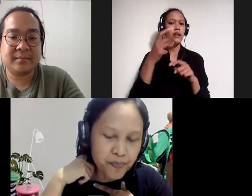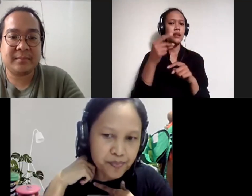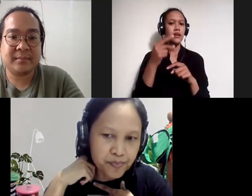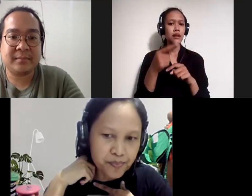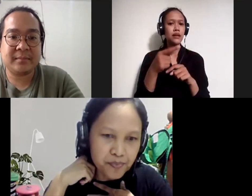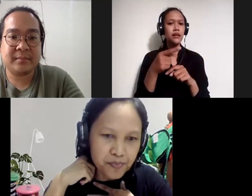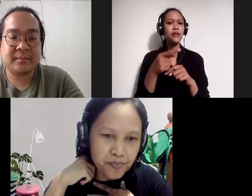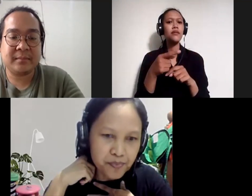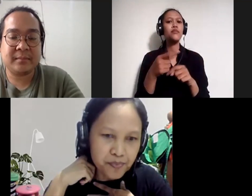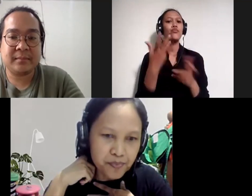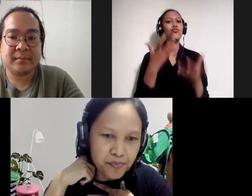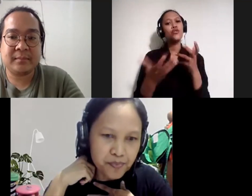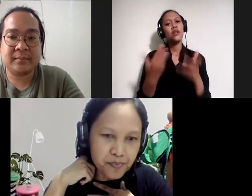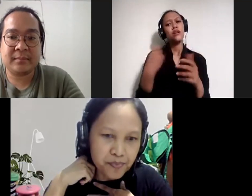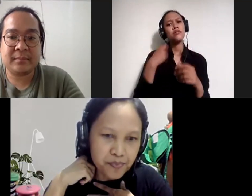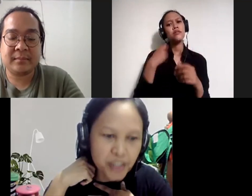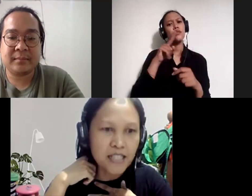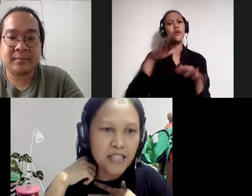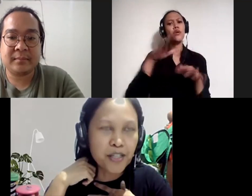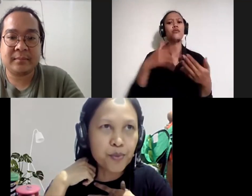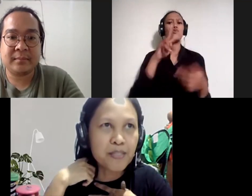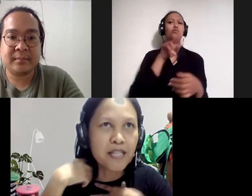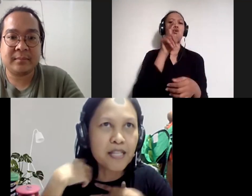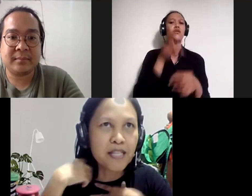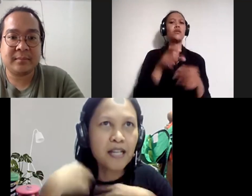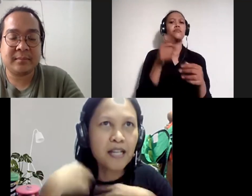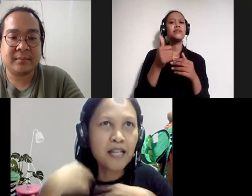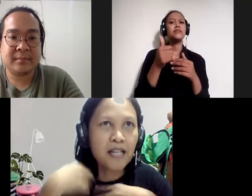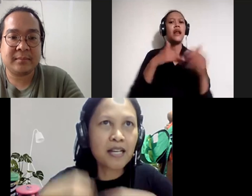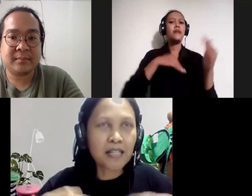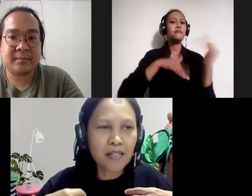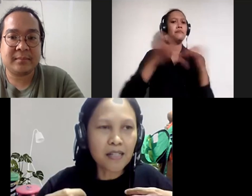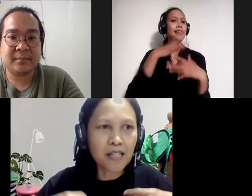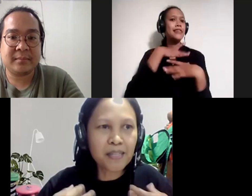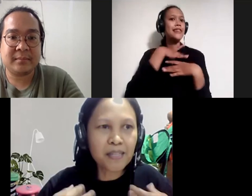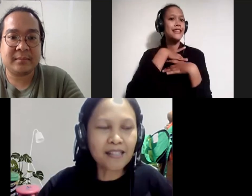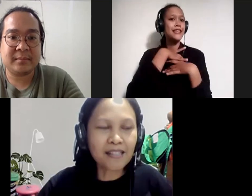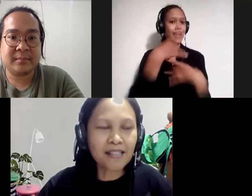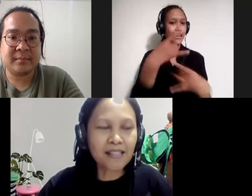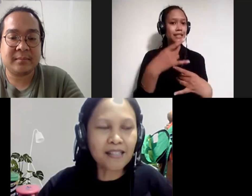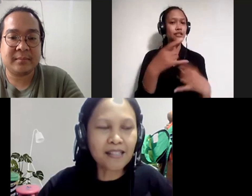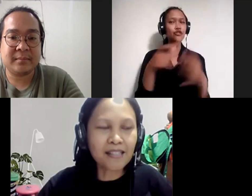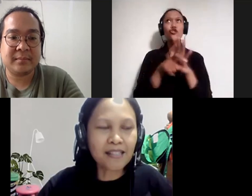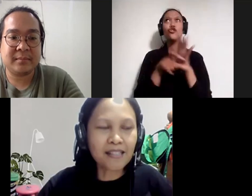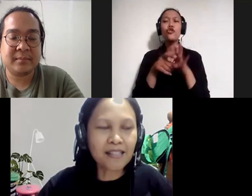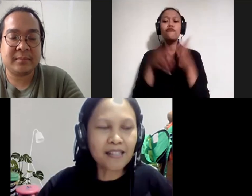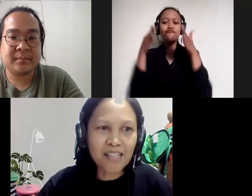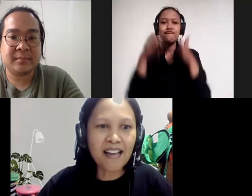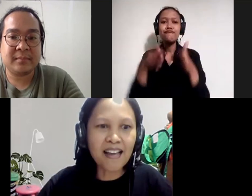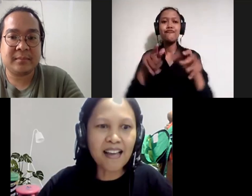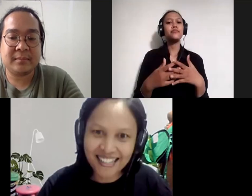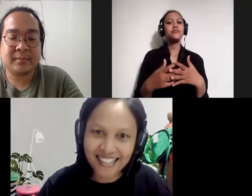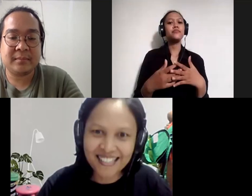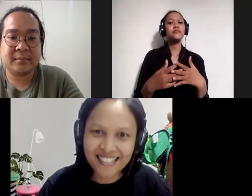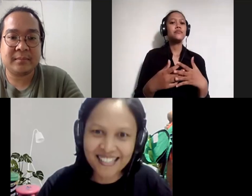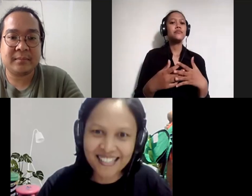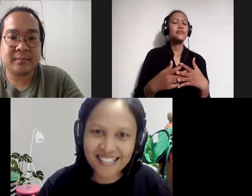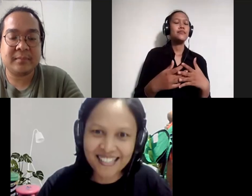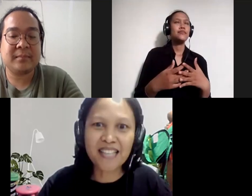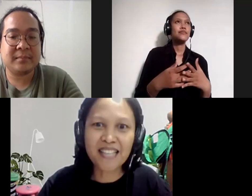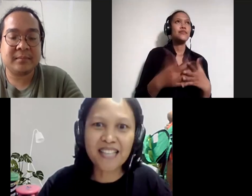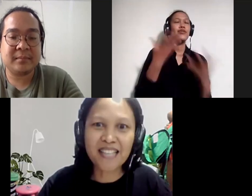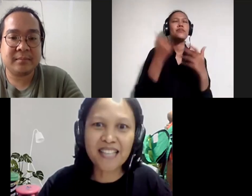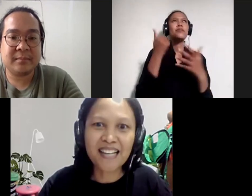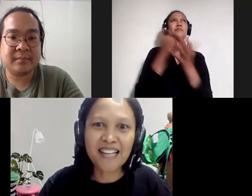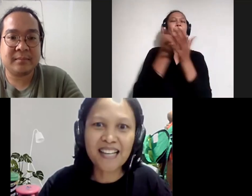satu dua yang mungkin bisa lebih tertarik pada hal desain. Jadi mungkin bisa diperdalam